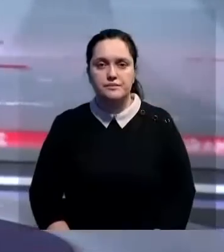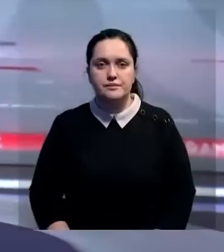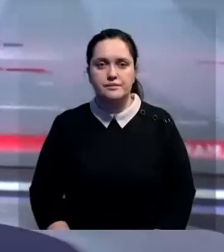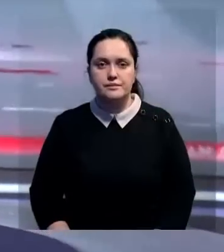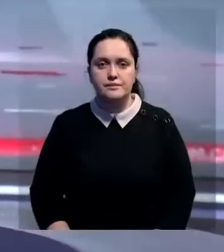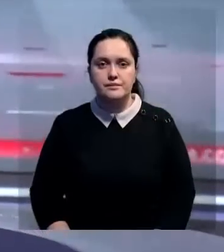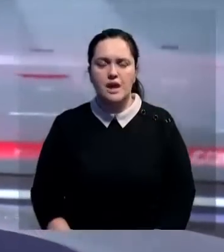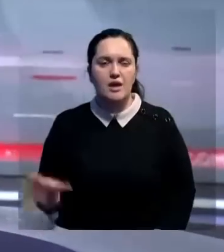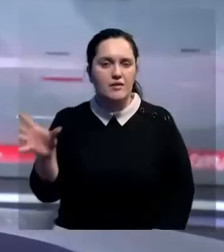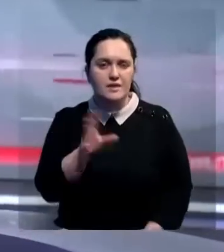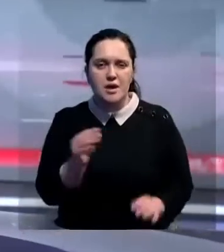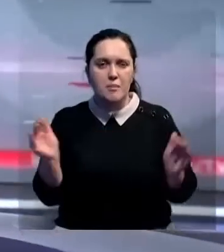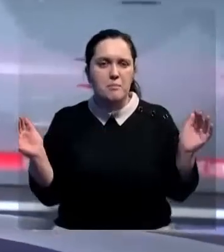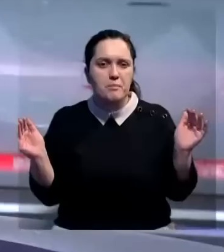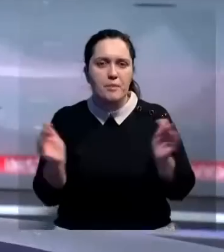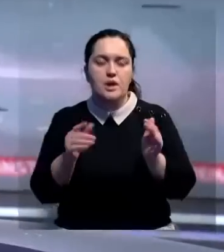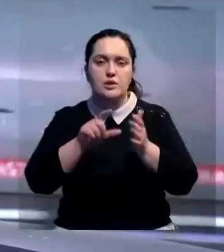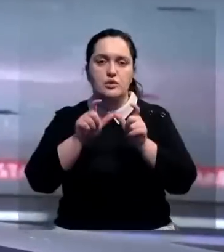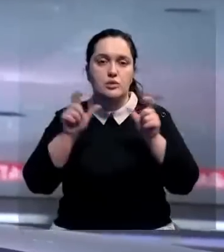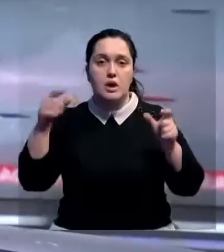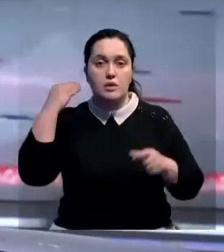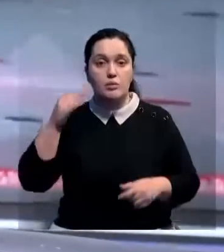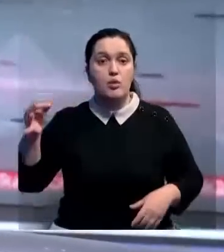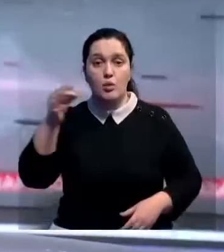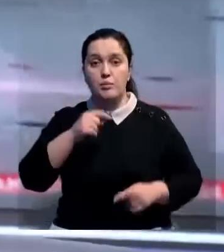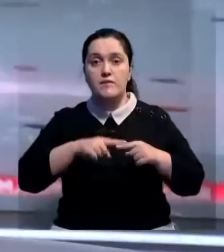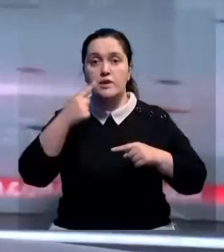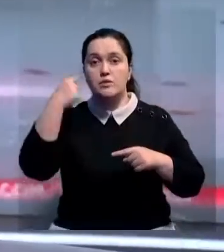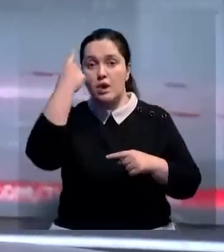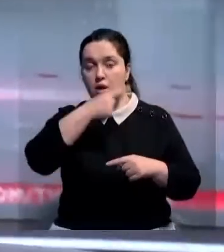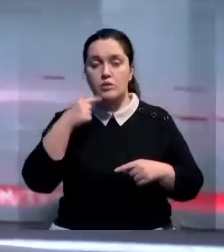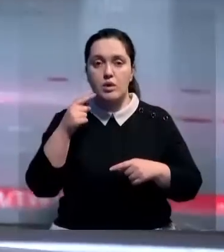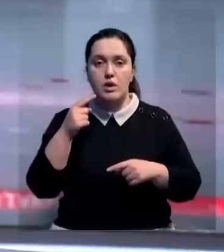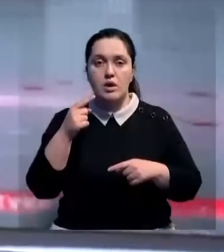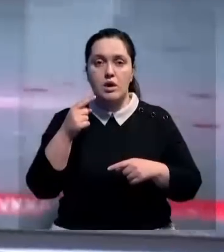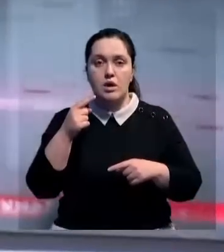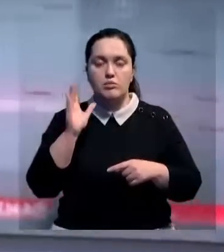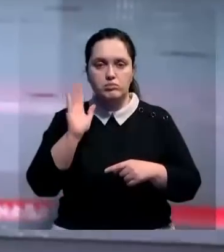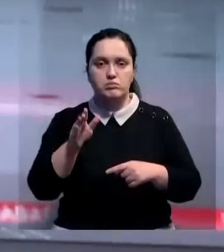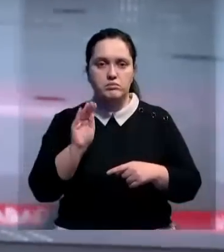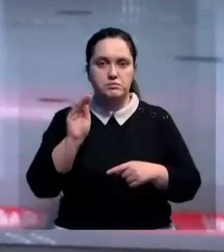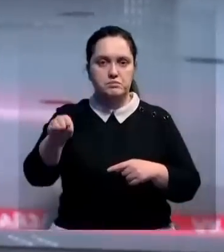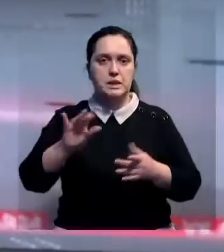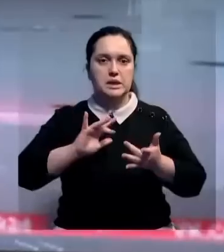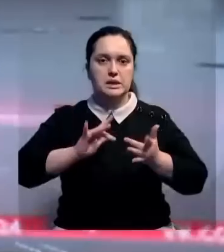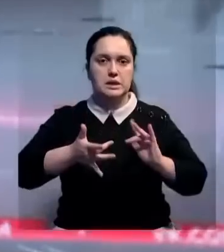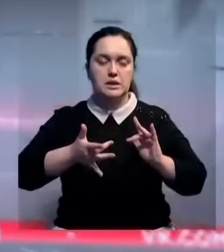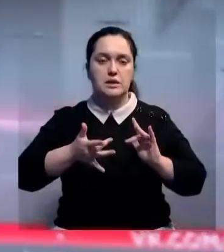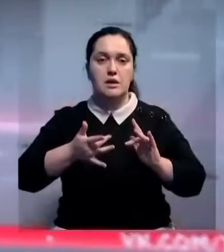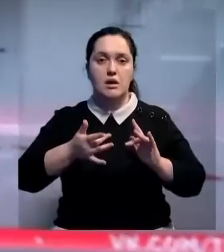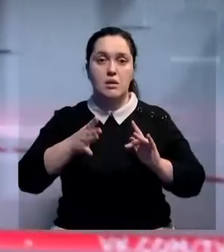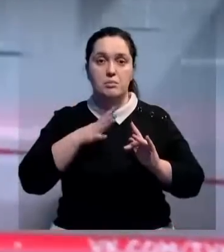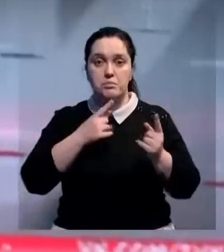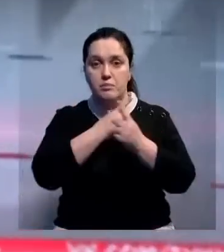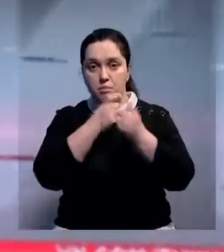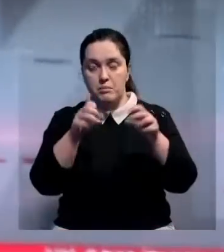В малокомплектные школы Актюбинской области уже в следующем году и в следующем году их обеспечат интернетом. Об этом сегодня сообщил